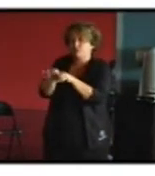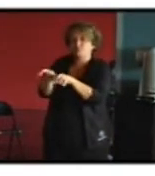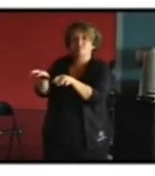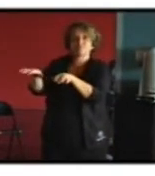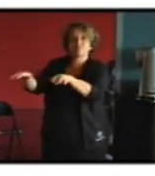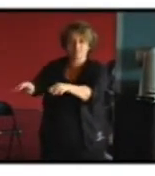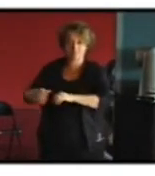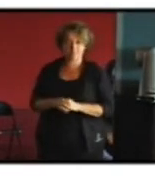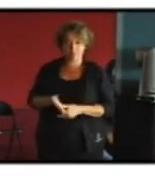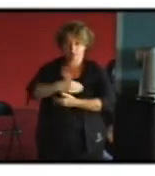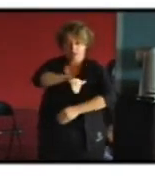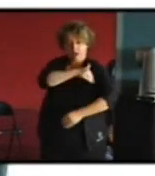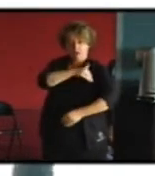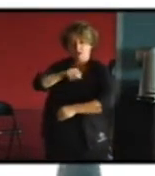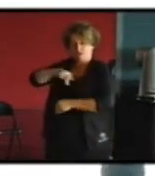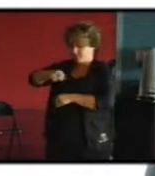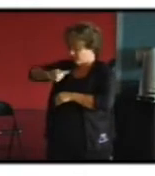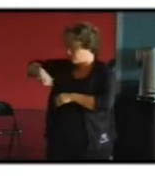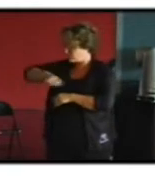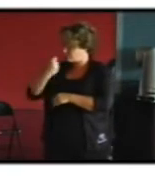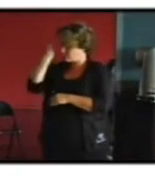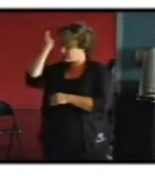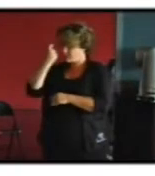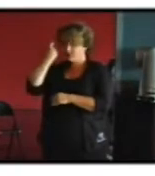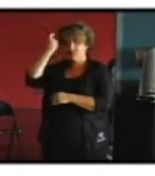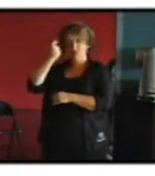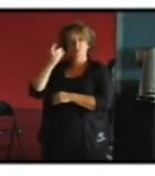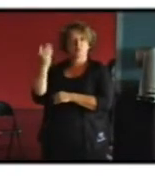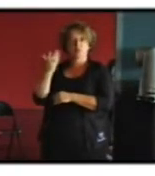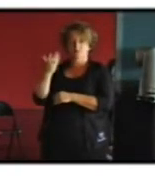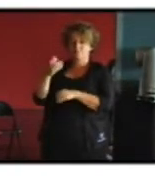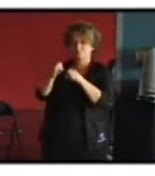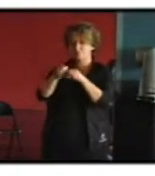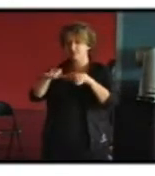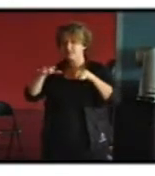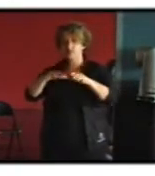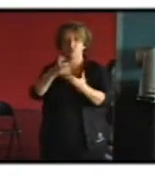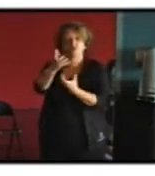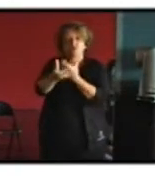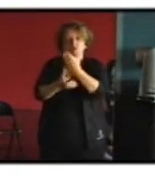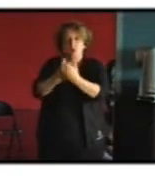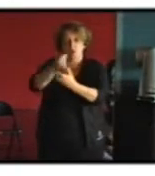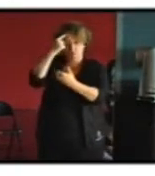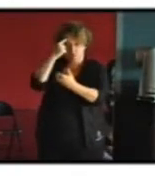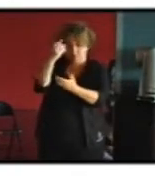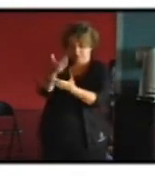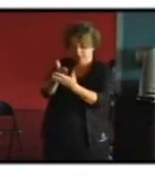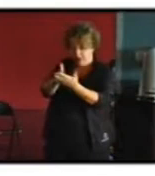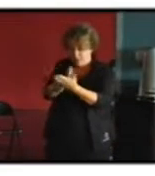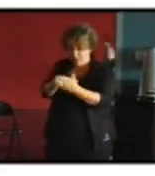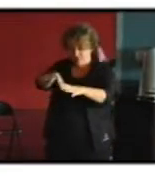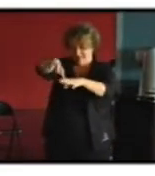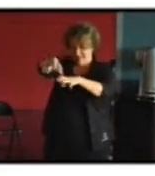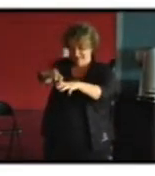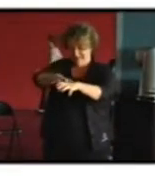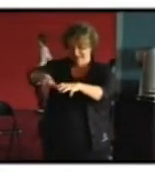c'est de dire que ces réseaux de chaleur qui souvent résonnent uniquement sur le périmètre du projet urbain auraient